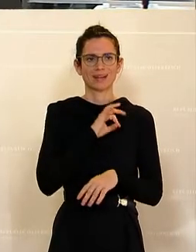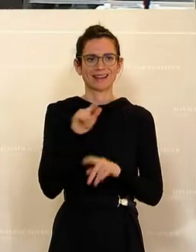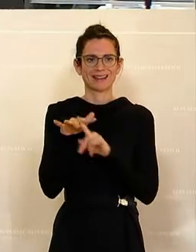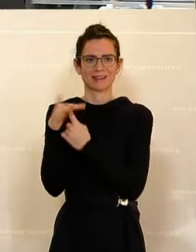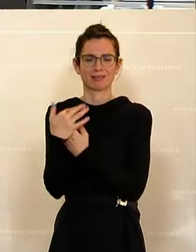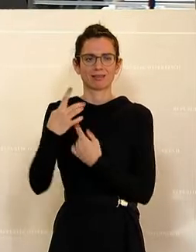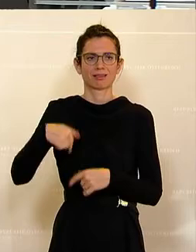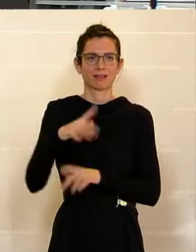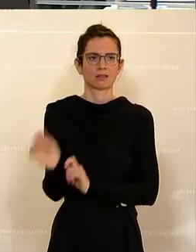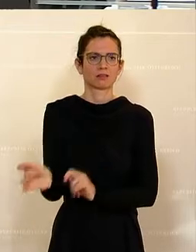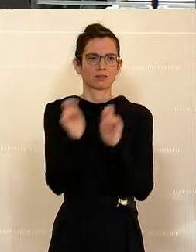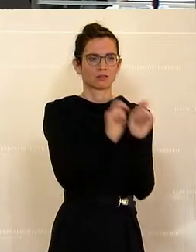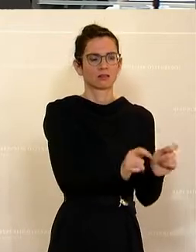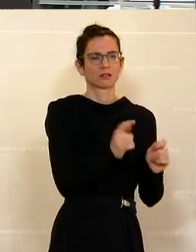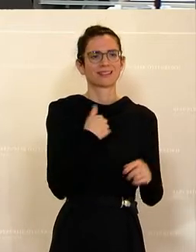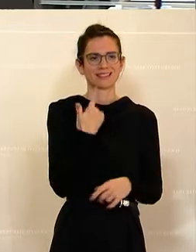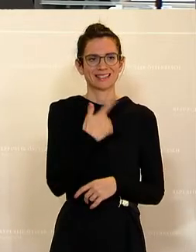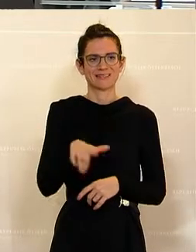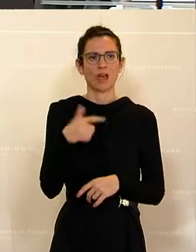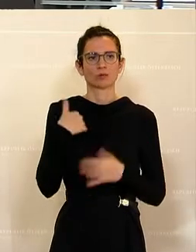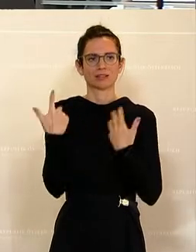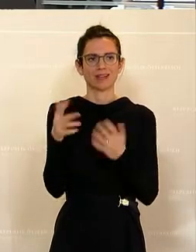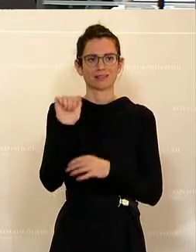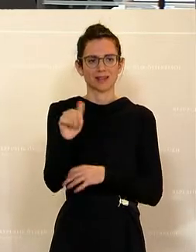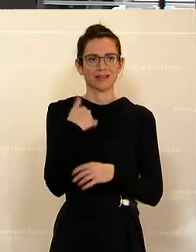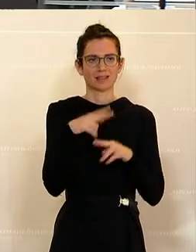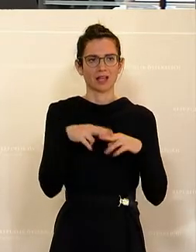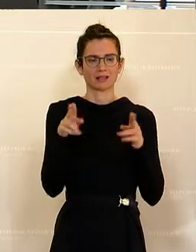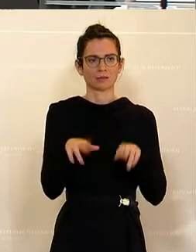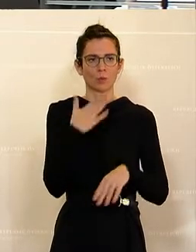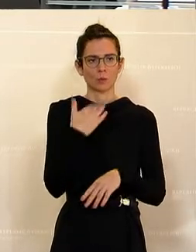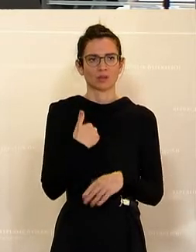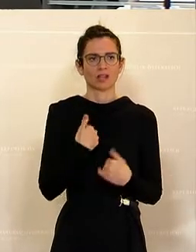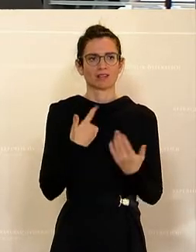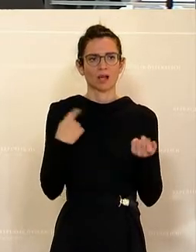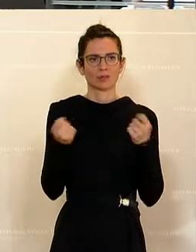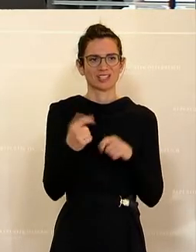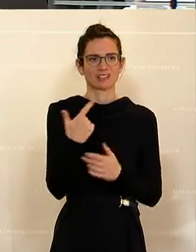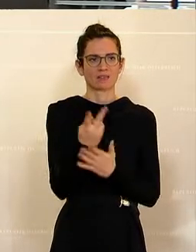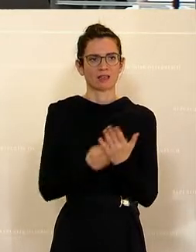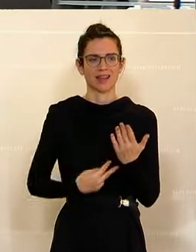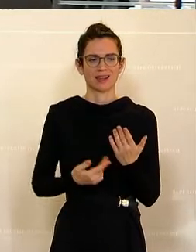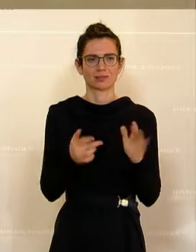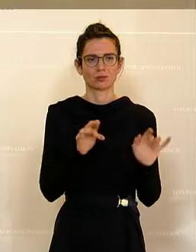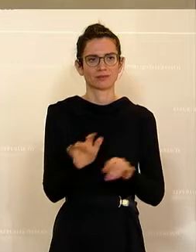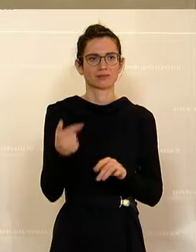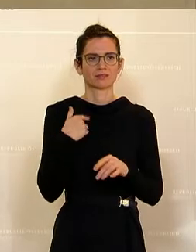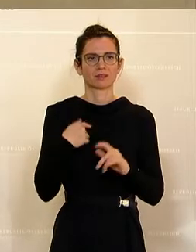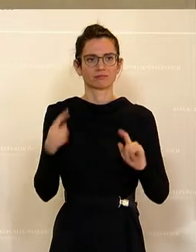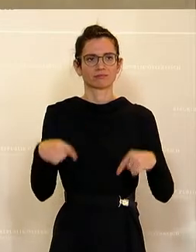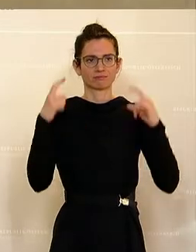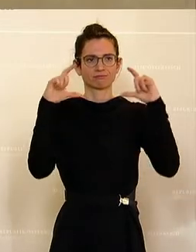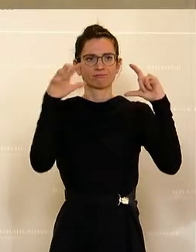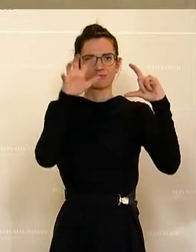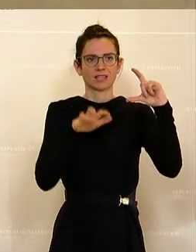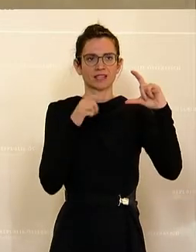Kolleginnen, zum Antrag 280a. Der Nationalrat wolle in der zweiten Lesung beschließen, der oben bezeichnete